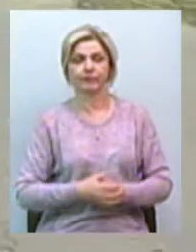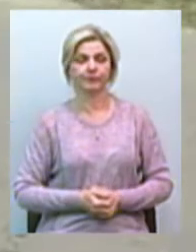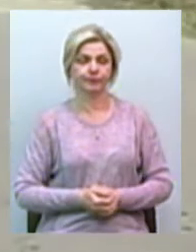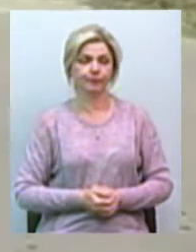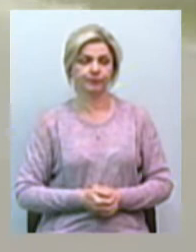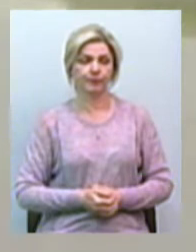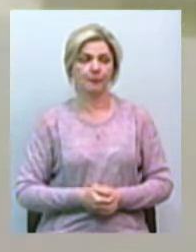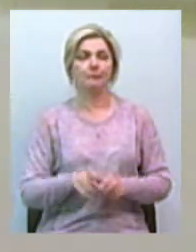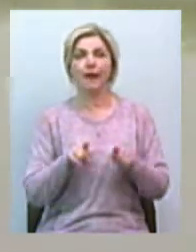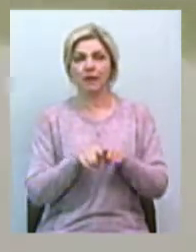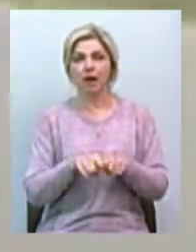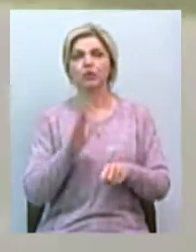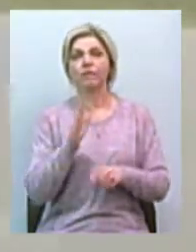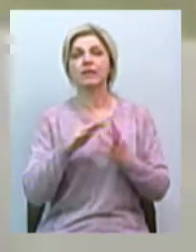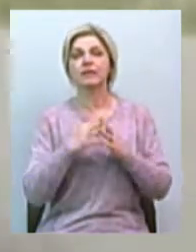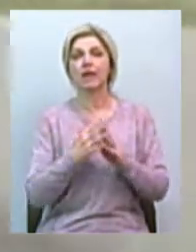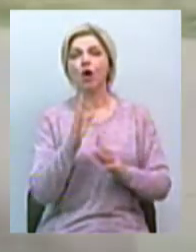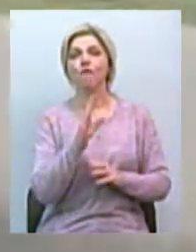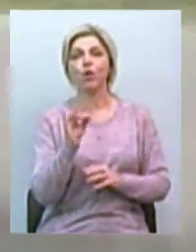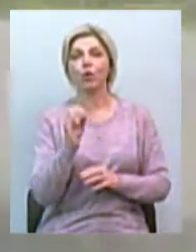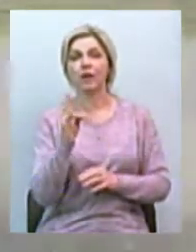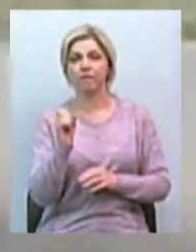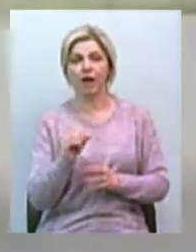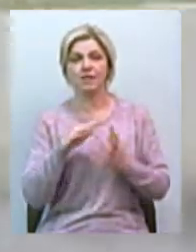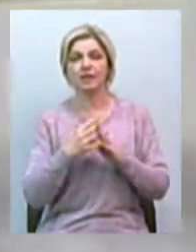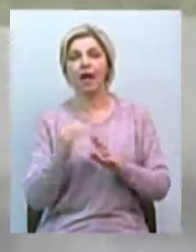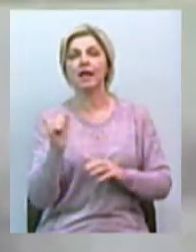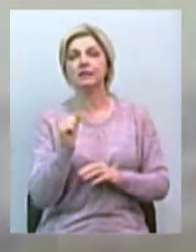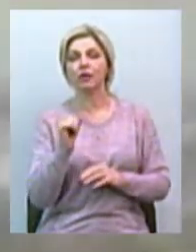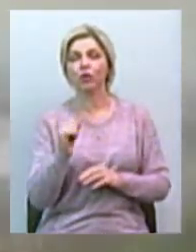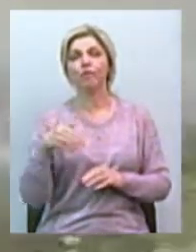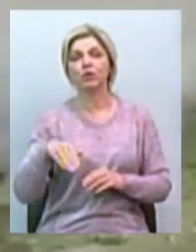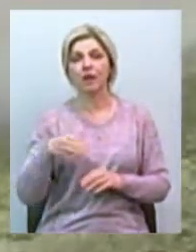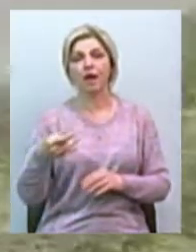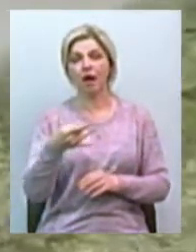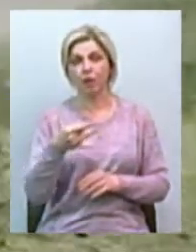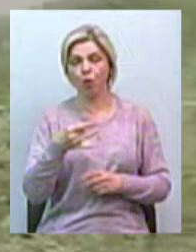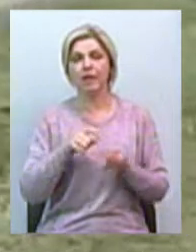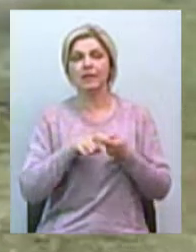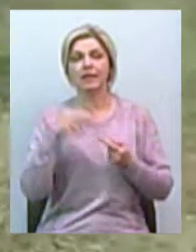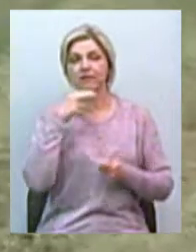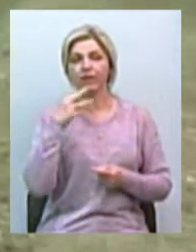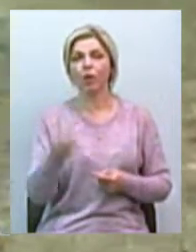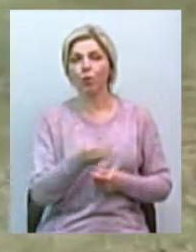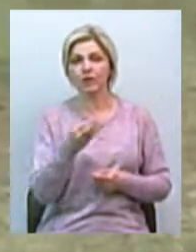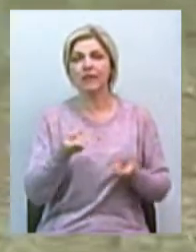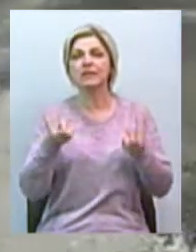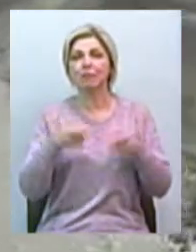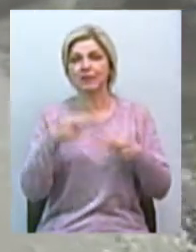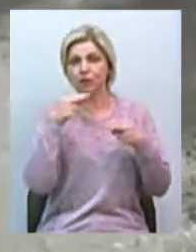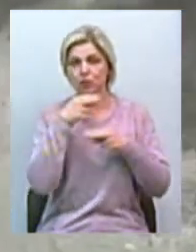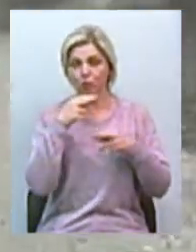Також вулиці у селі Воронівка і селищі Олександрівка Вознесенського району дезінфікують спеціальною сумішчю.